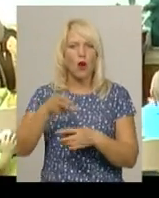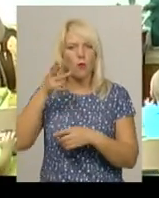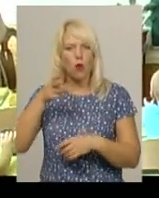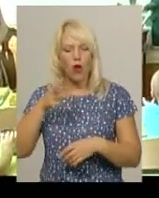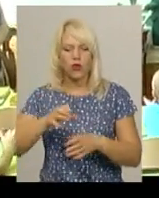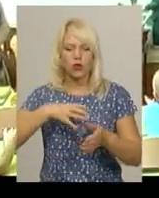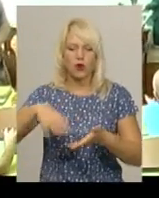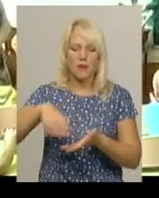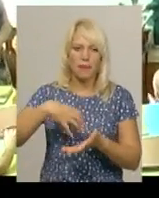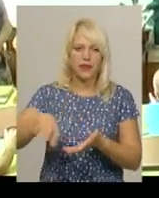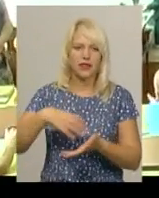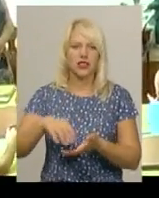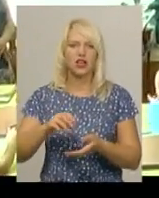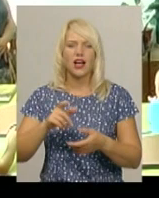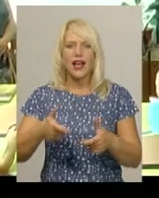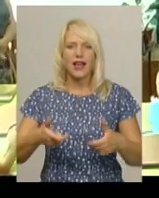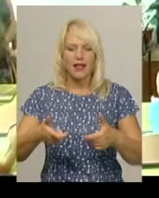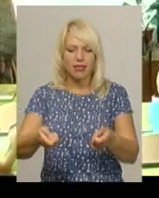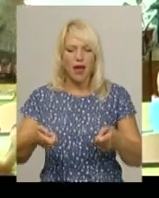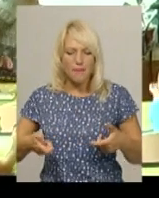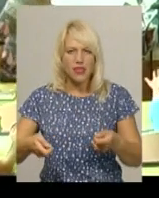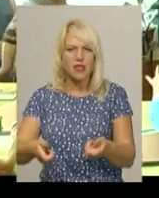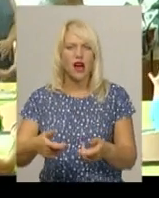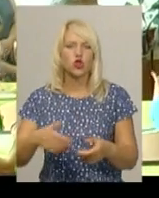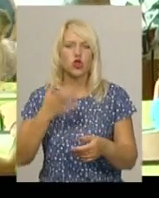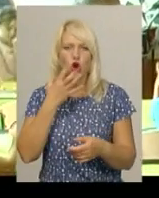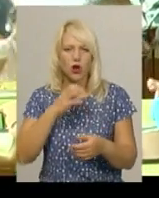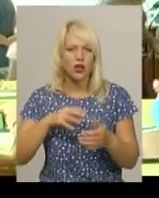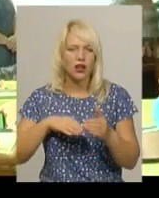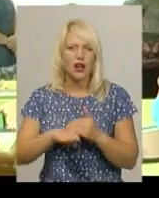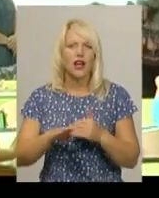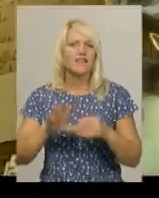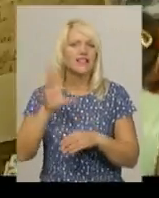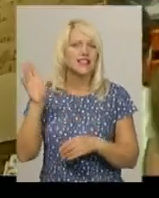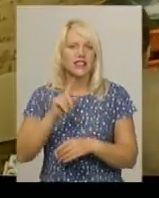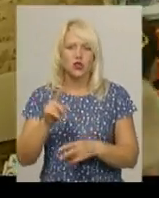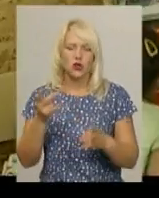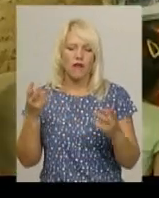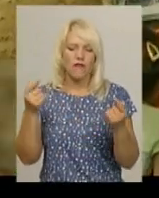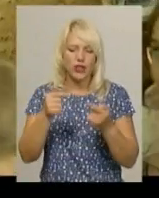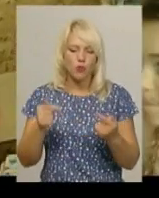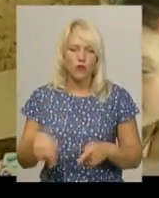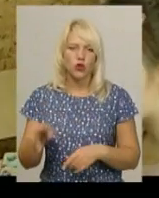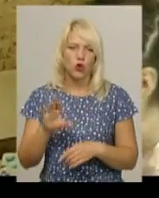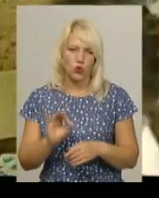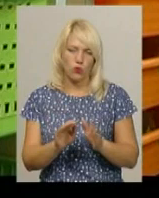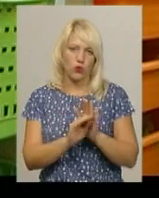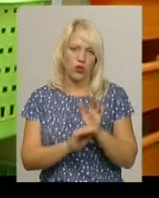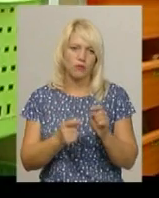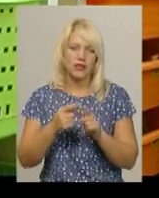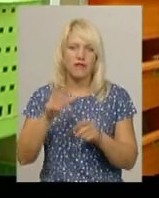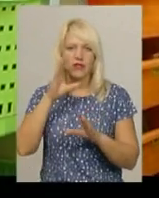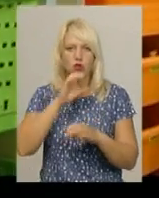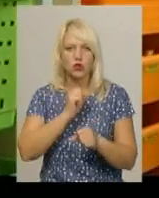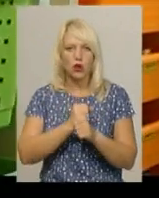принтер, і ламінатор, відповідно все, що потрібно до програми». Удалося це зробити завдяки бюджетним коштам